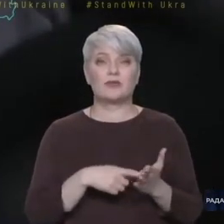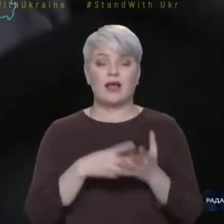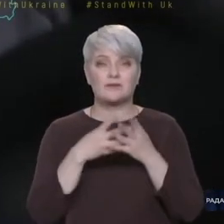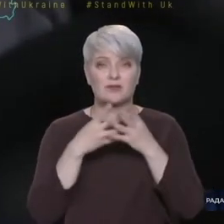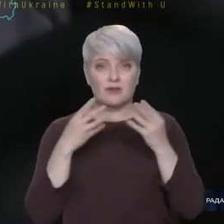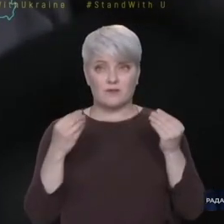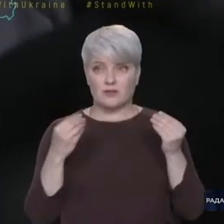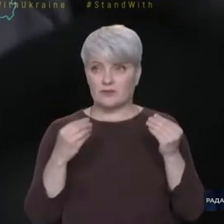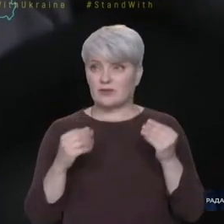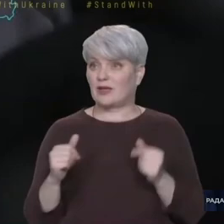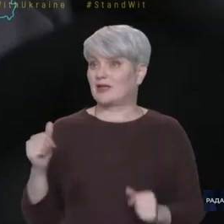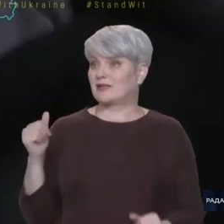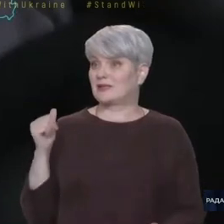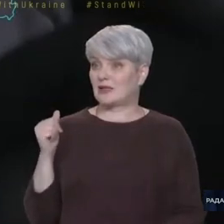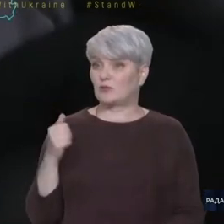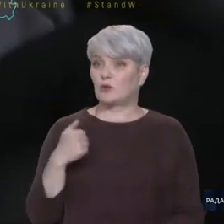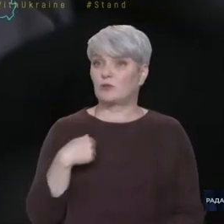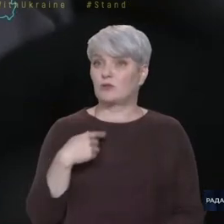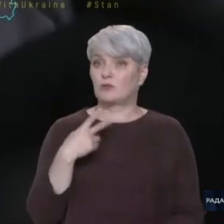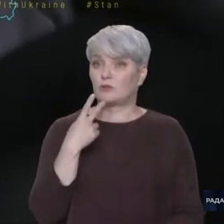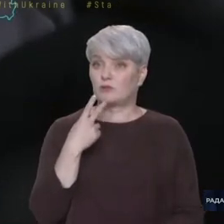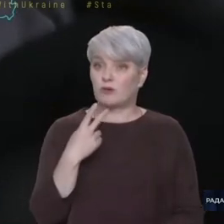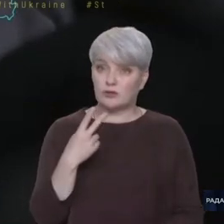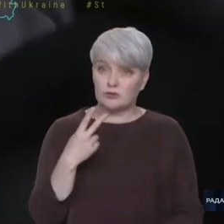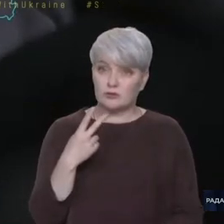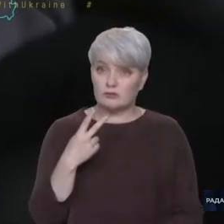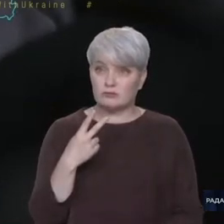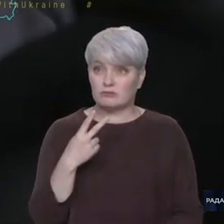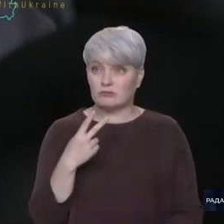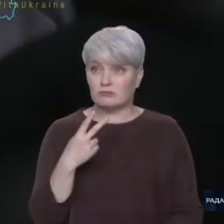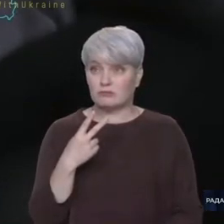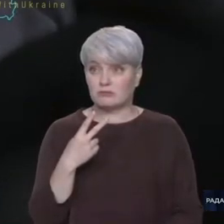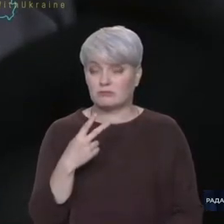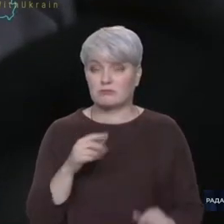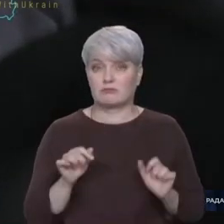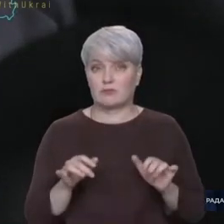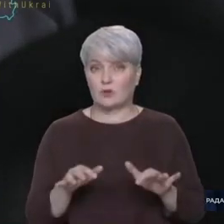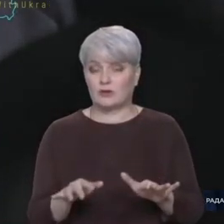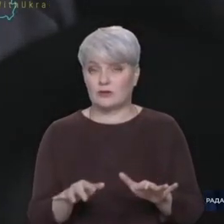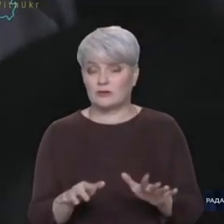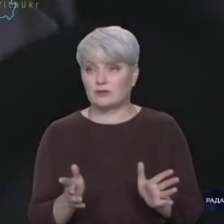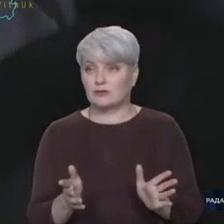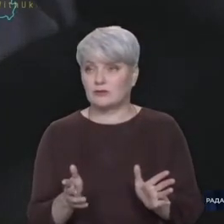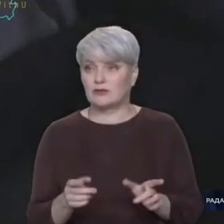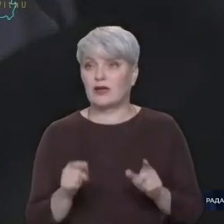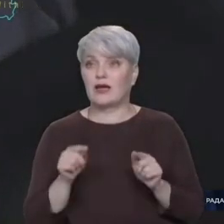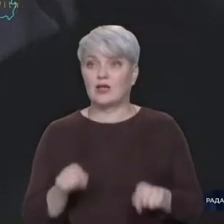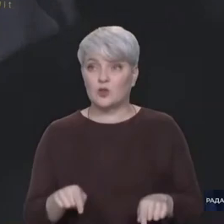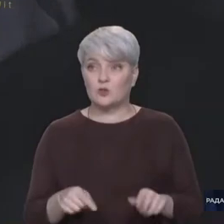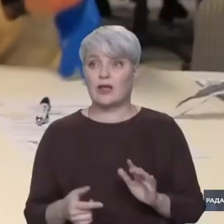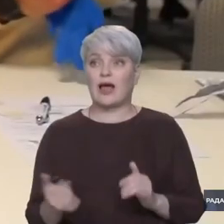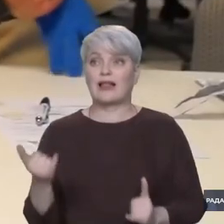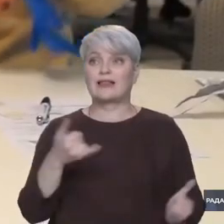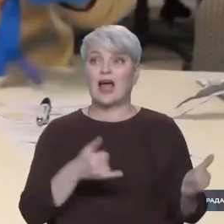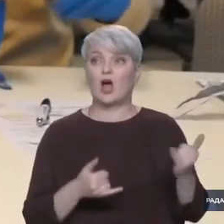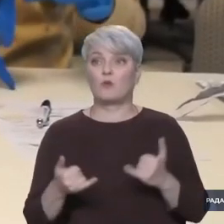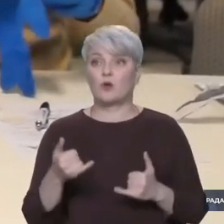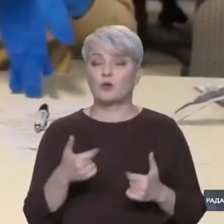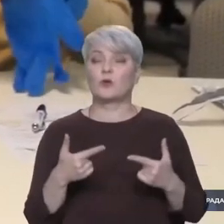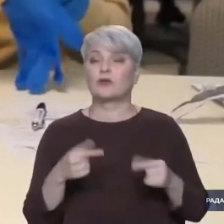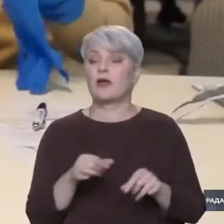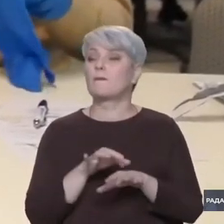якраз ви можете бачити процес. І це саме та лабораторія, де проводять